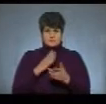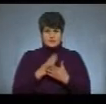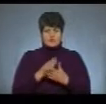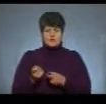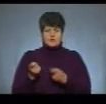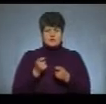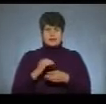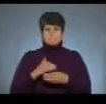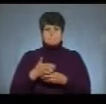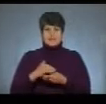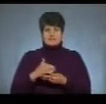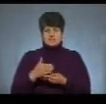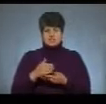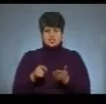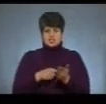Це планшет.